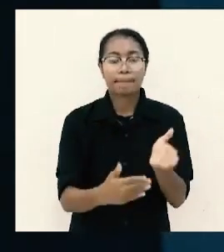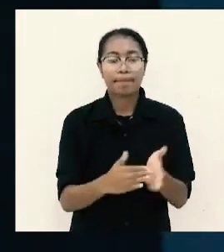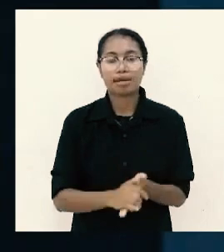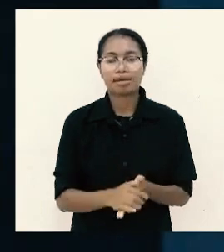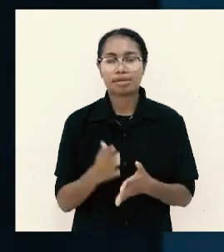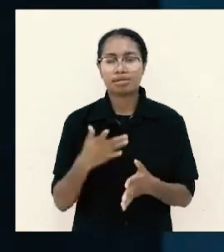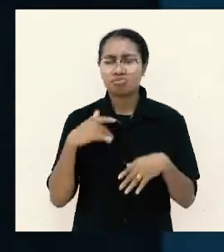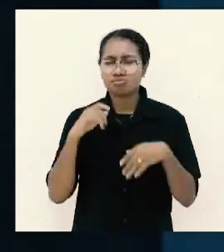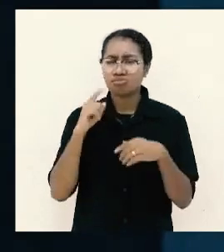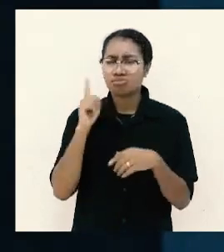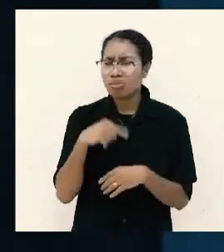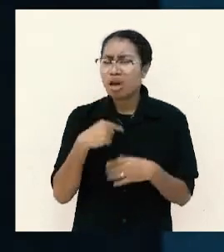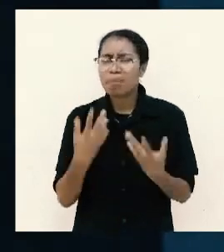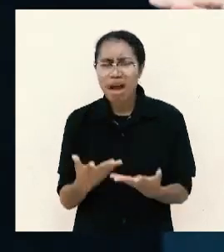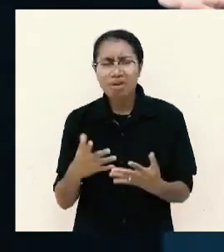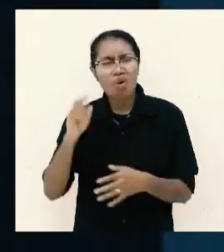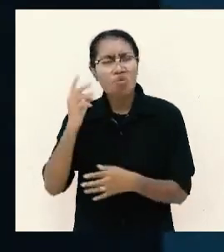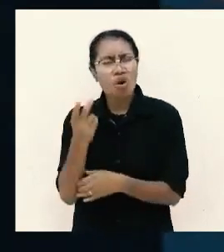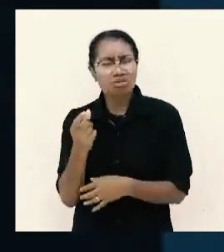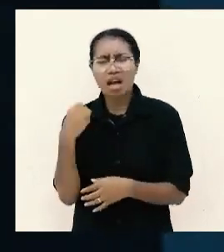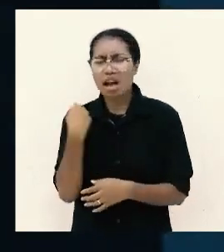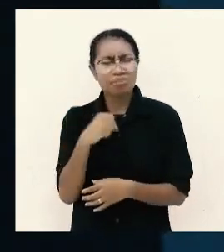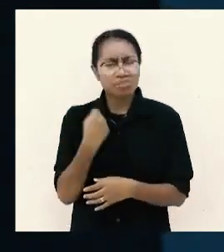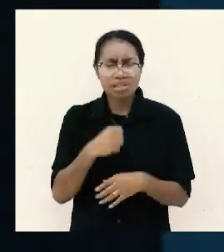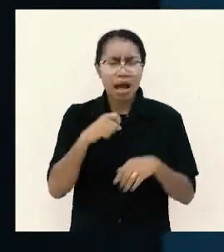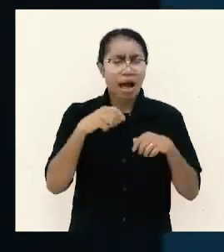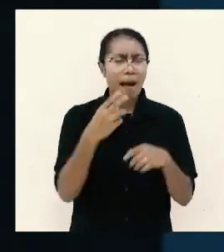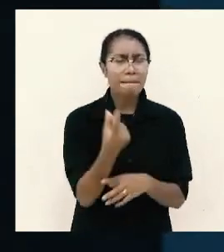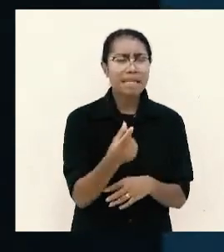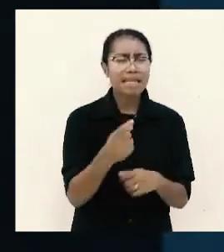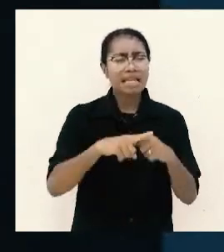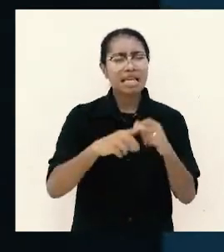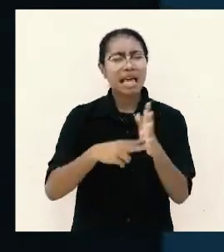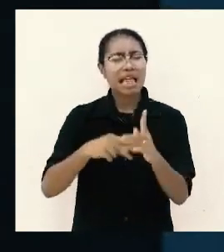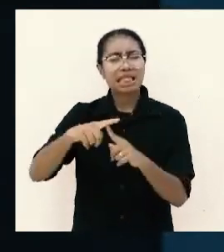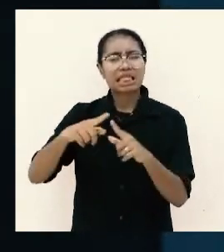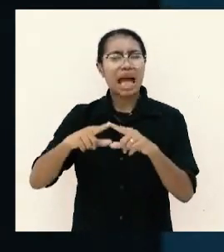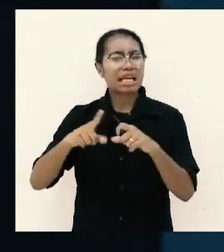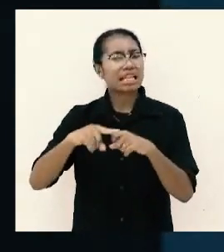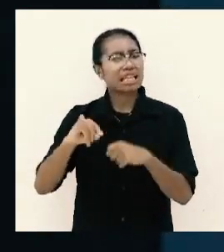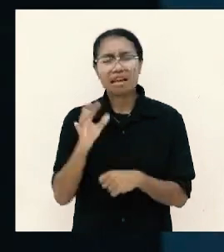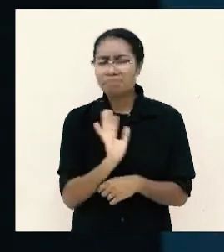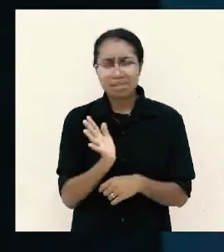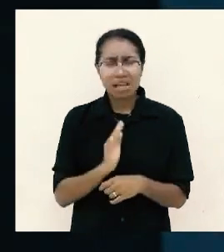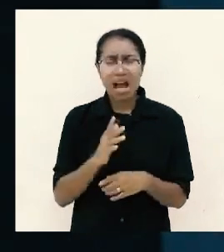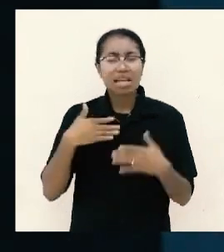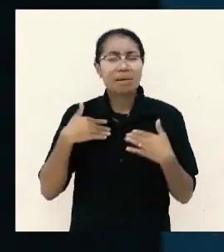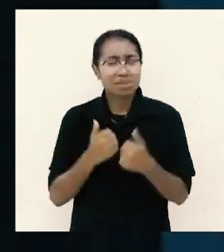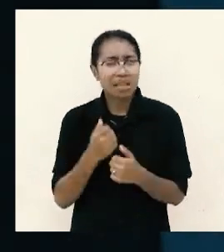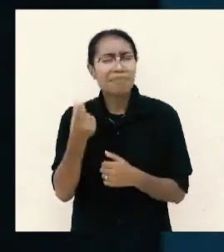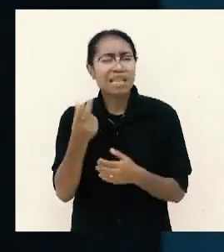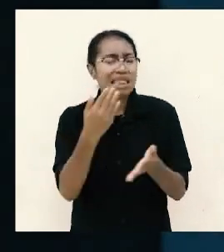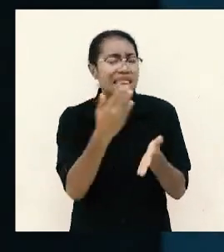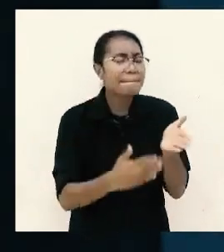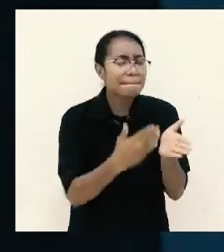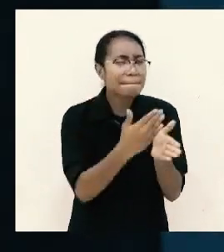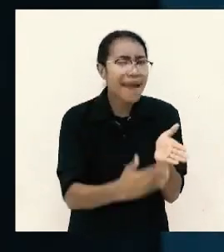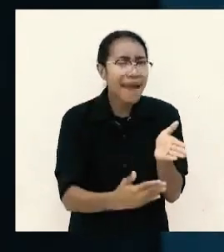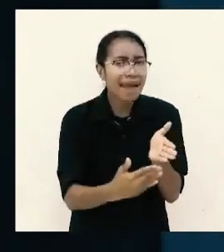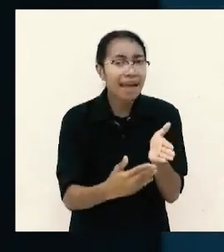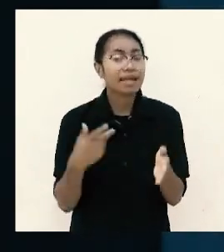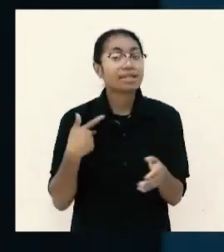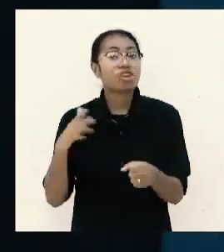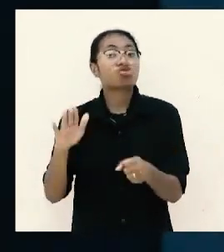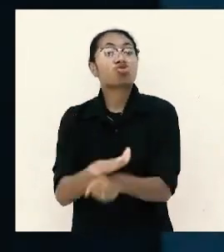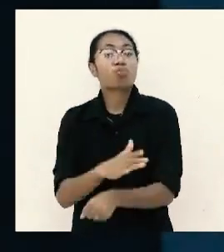bagaimanapun juga uang saya tidak bisa pakai beli kentaki hanya cukup pakai beli tempe maka saya mencukupkan